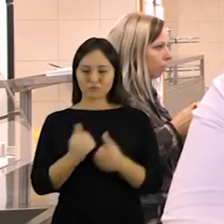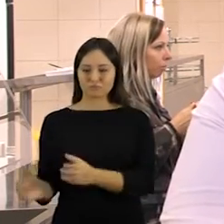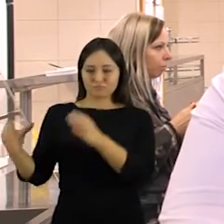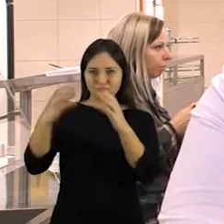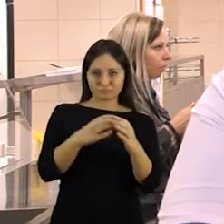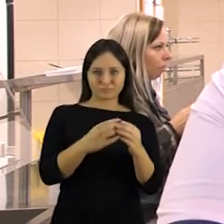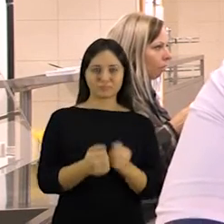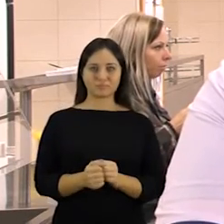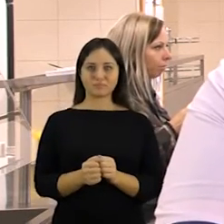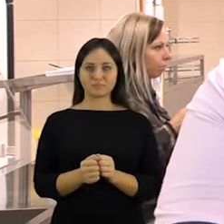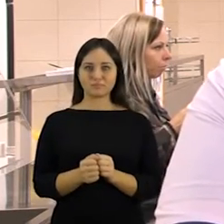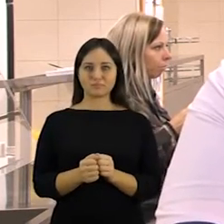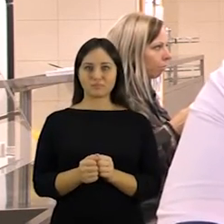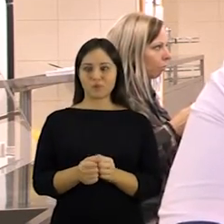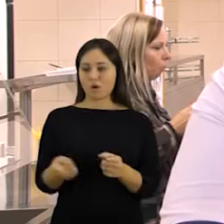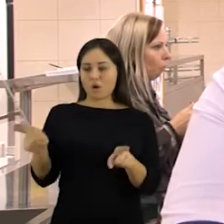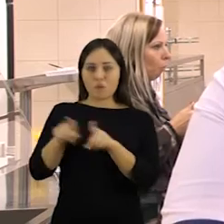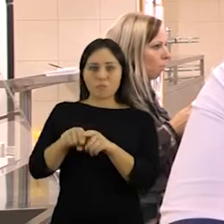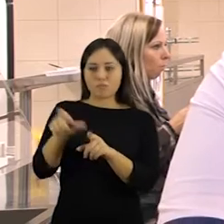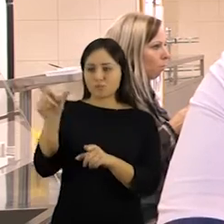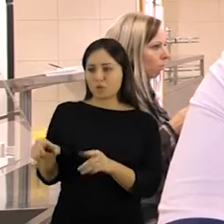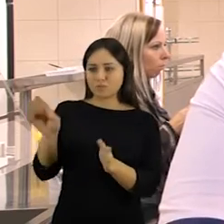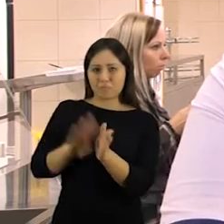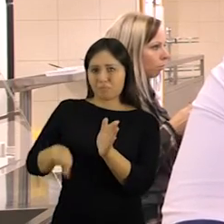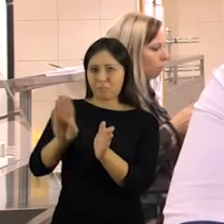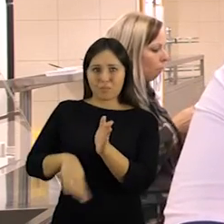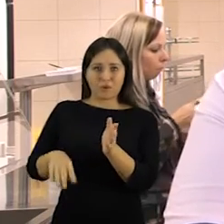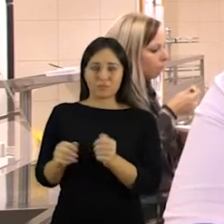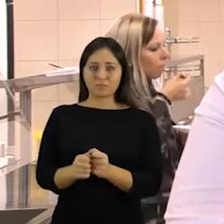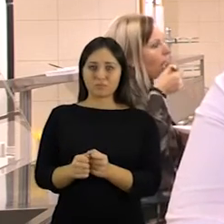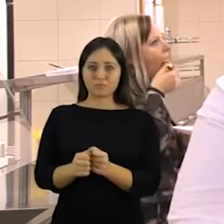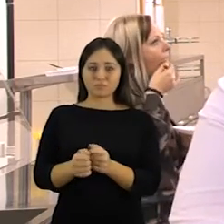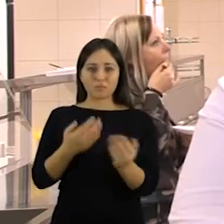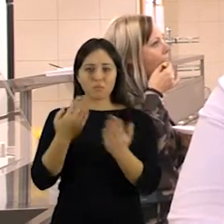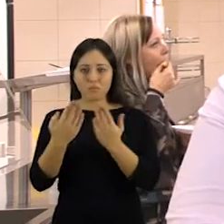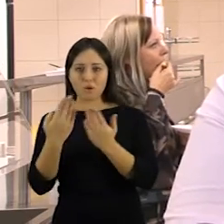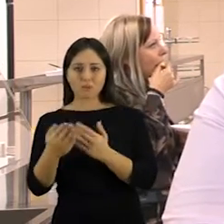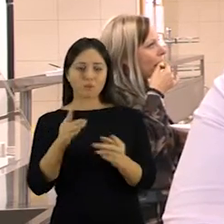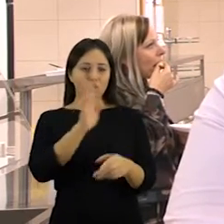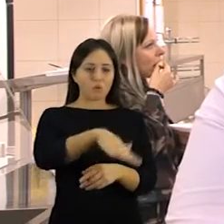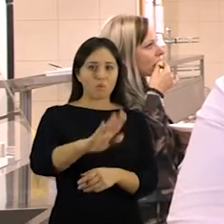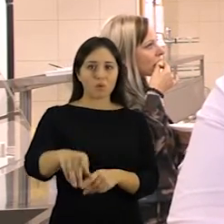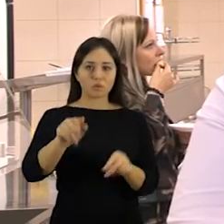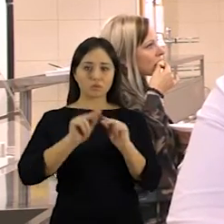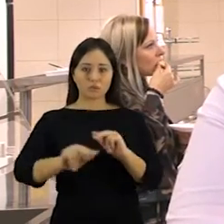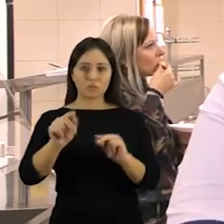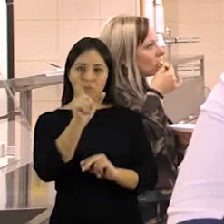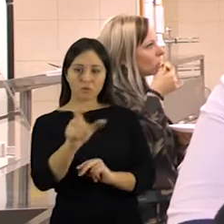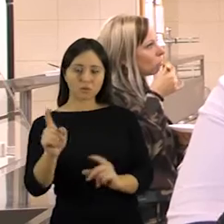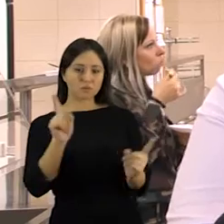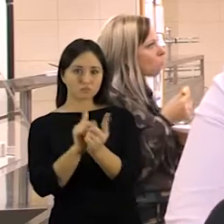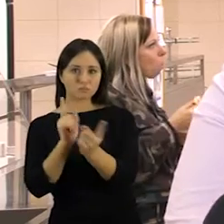rengimo centrą. Ir visiškai, kaip patys paprasčiausiai žmonės tiesiog bendravo su mokiniais, su mokytais,